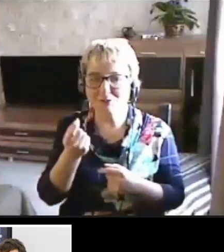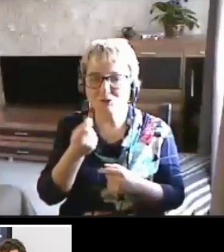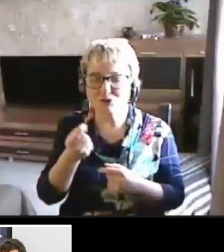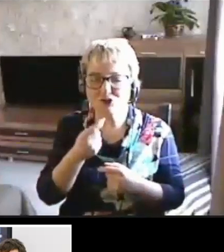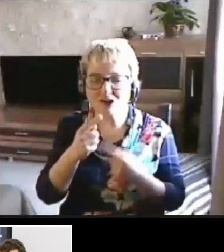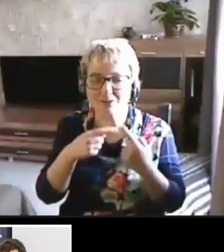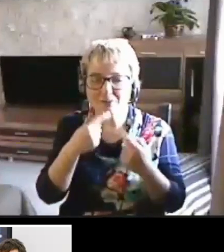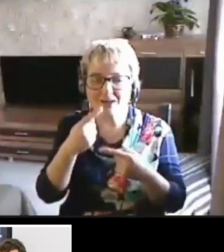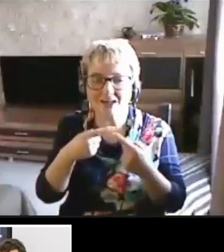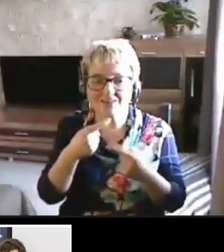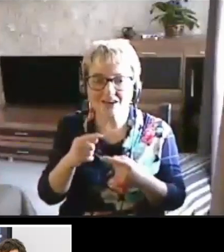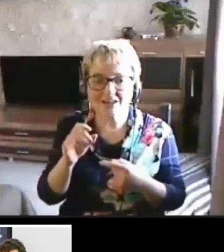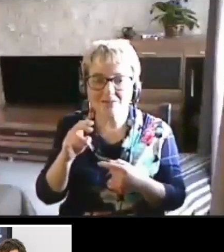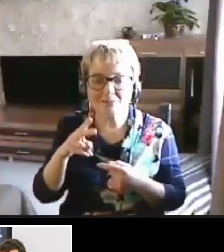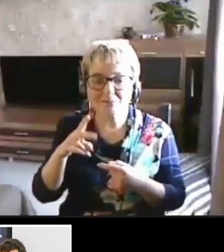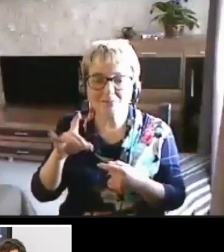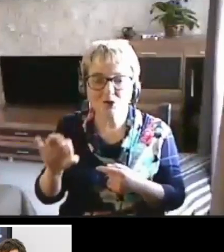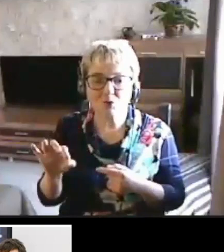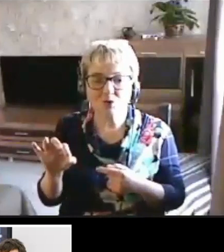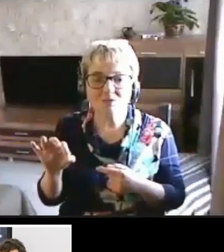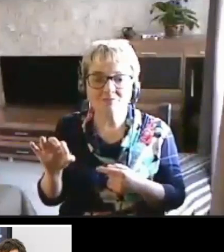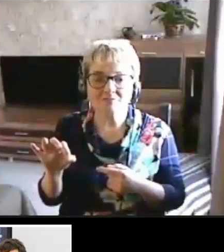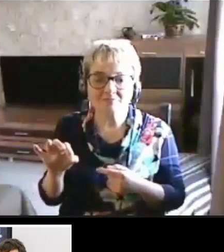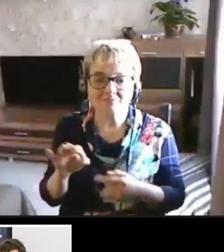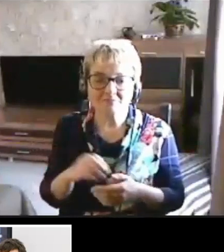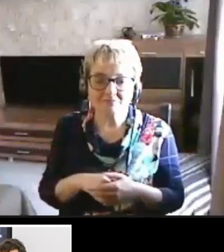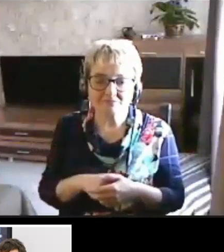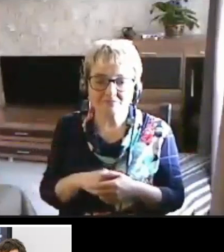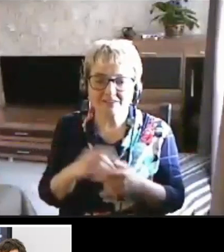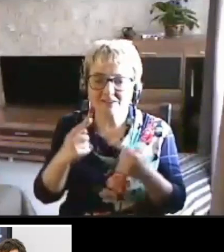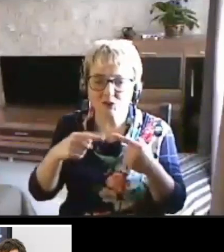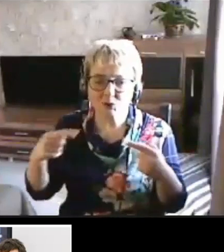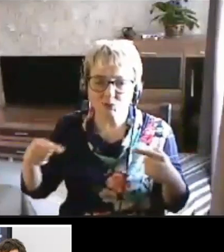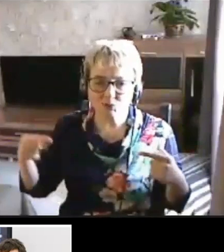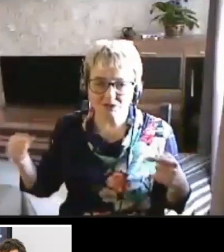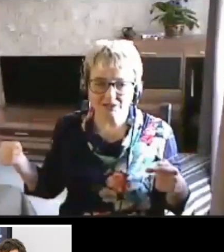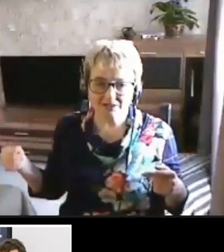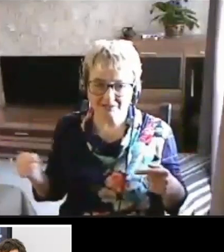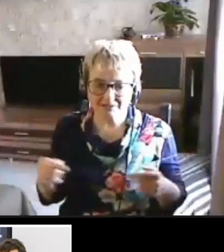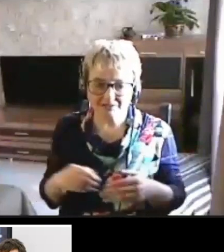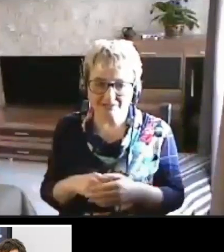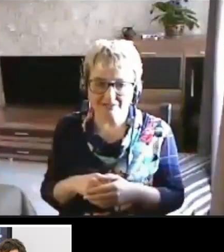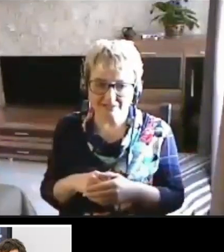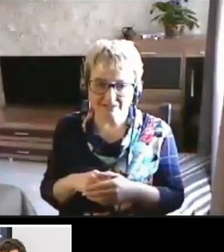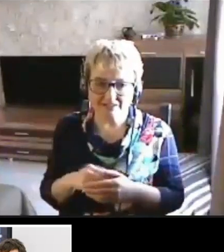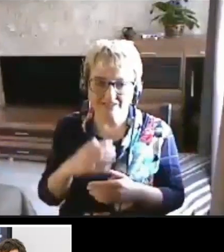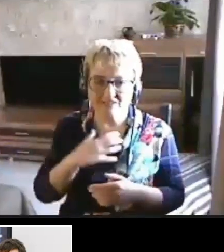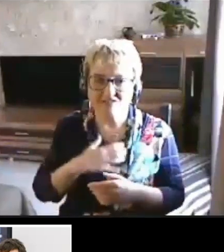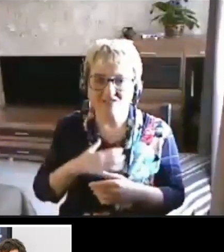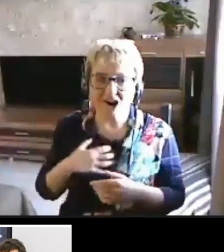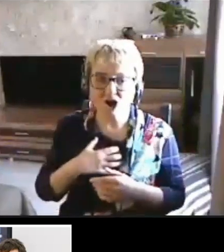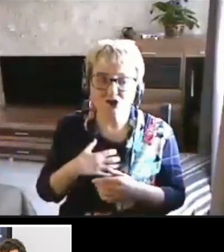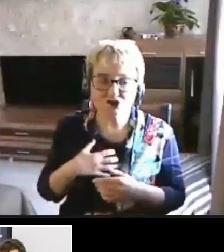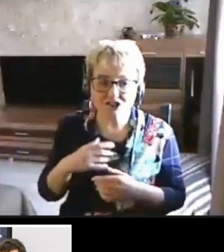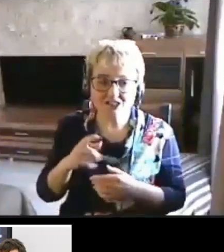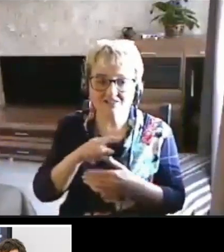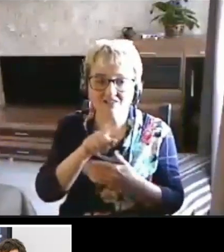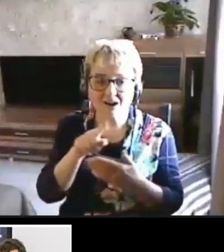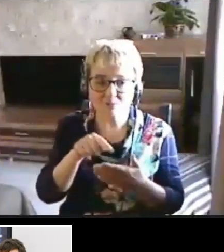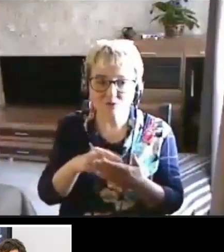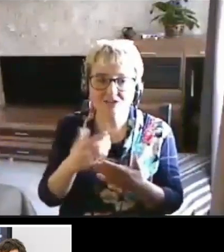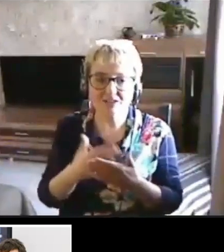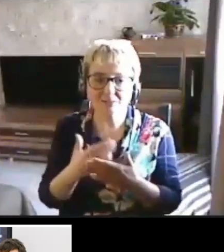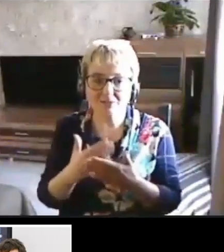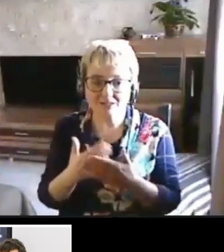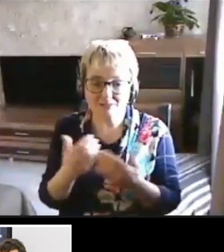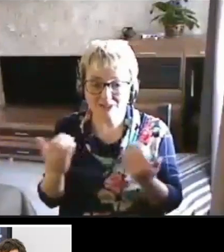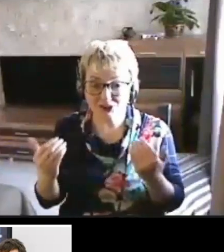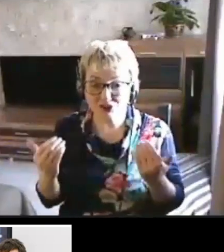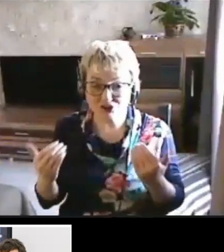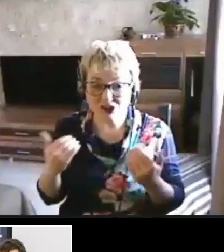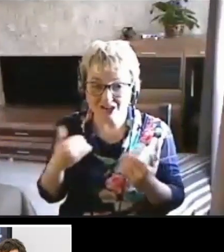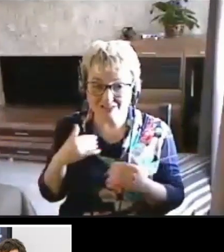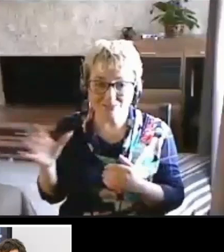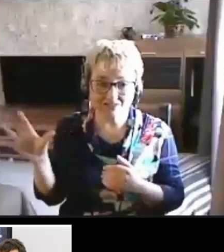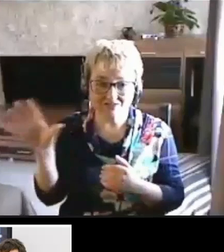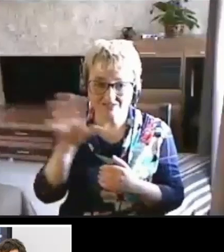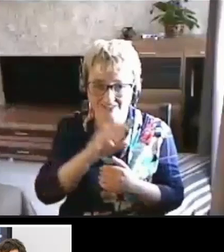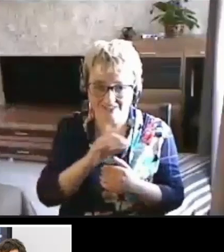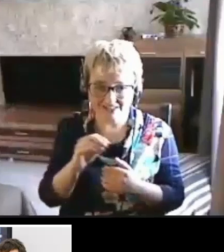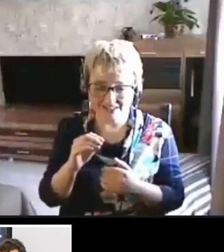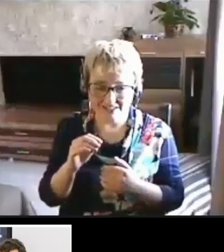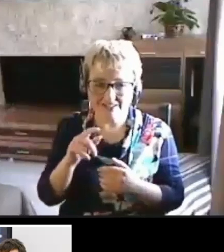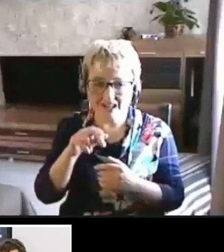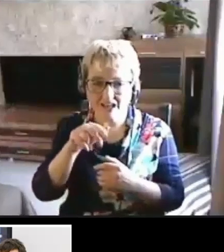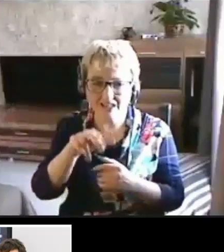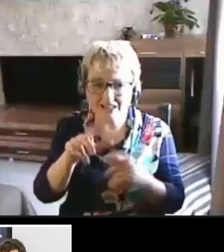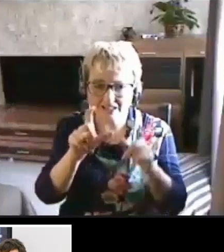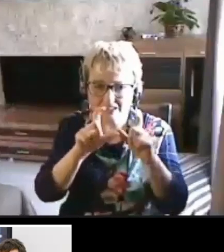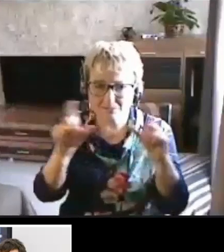поговорим про другие важные вопросы. Например, сейчас мы все, ну, то есть, дойти до